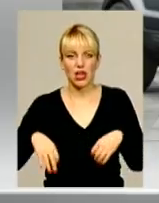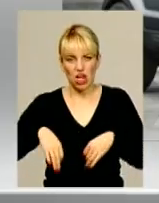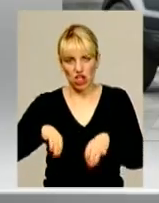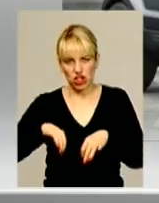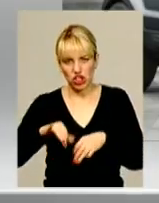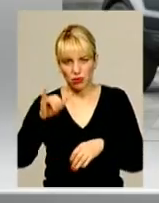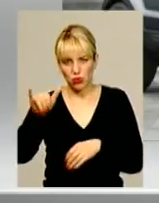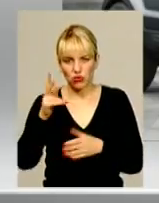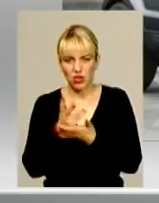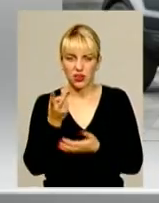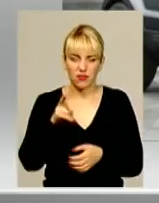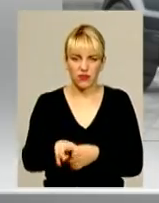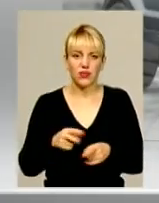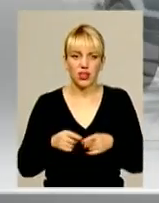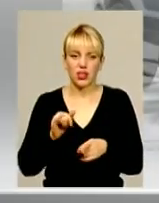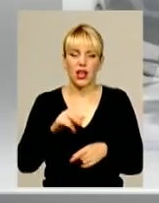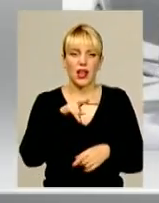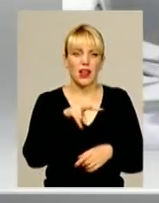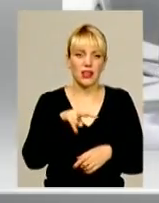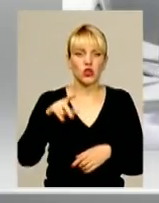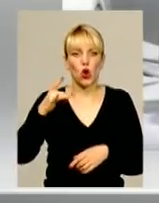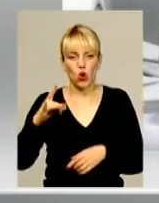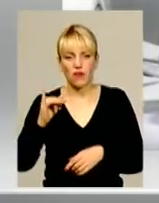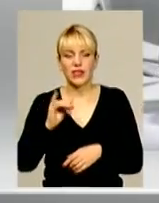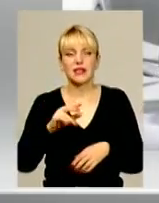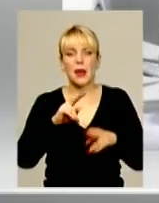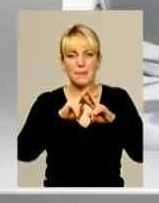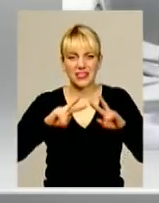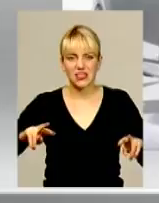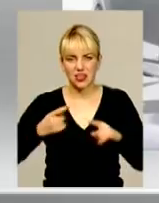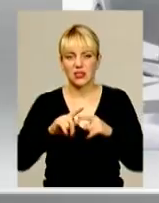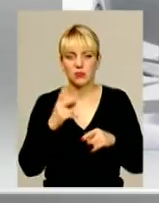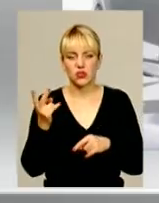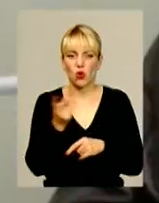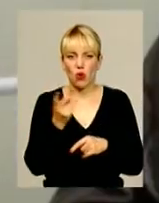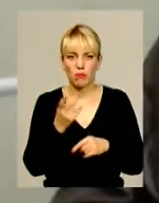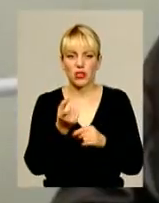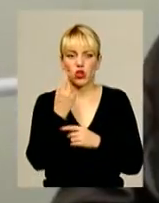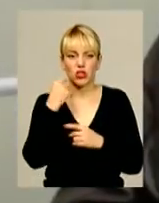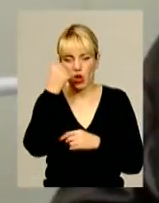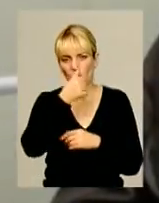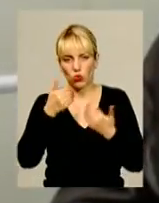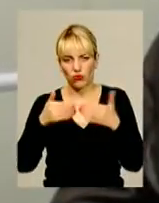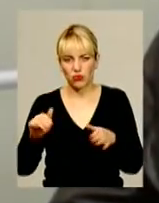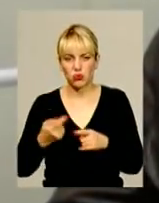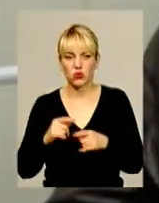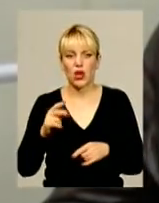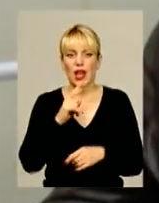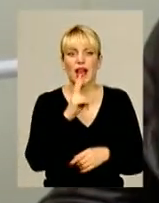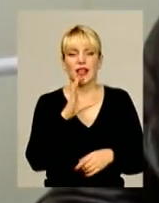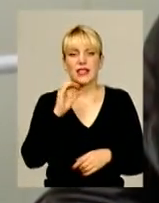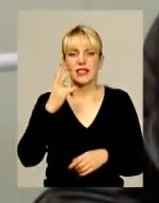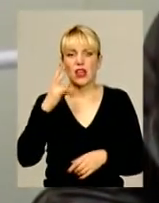двох автівках – Land Rover та Mercedes-Benz. Обидві – 2011 року випуску. Депутат Олександр Ксенджук